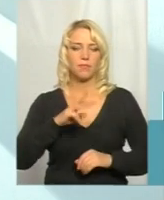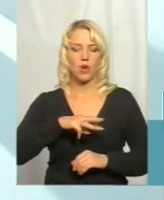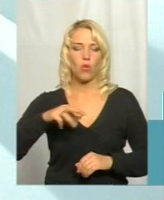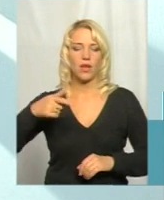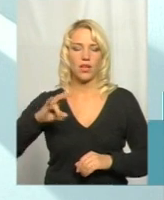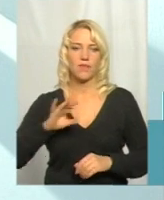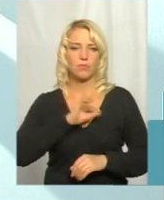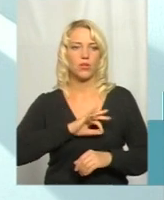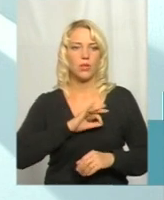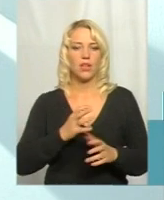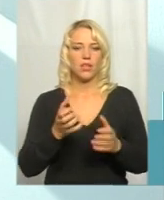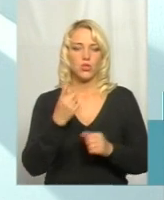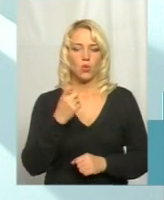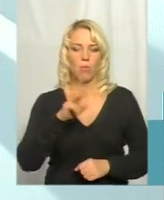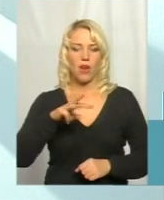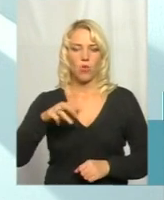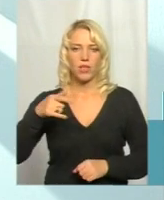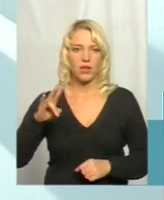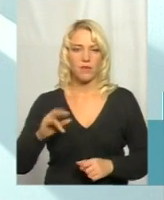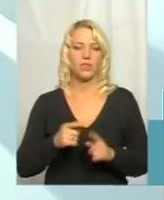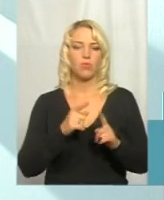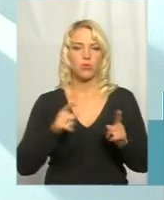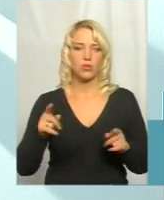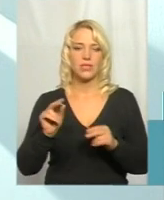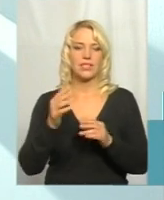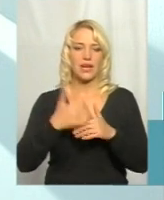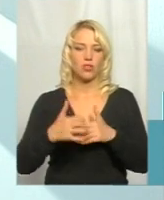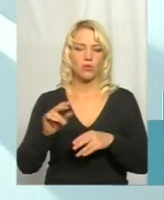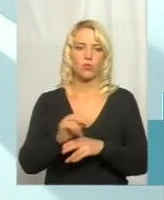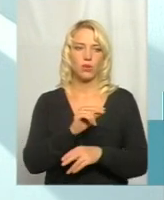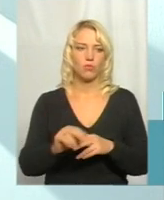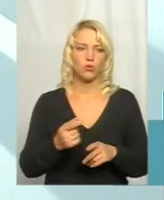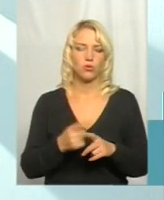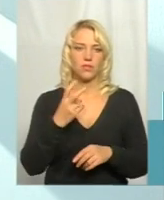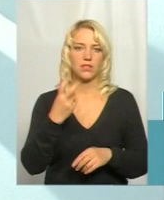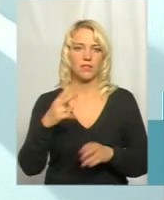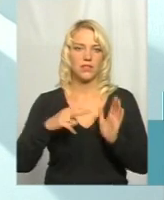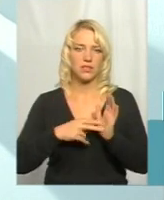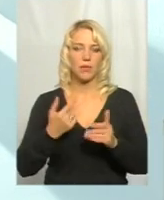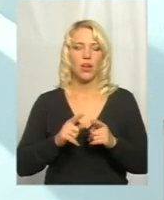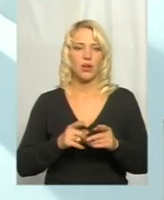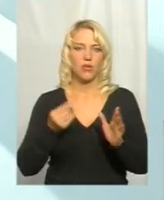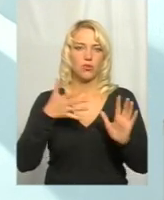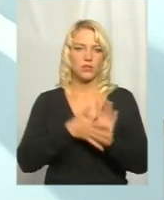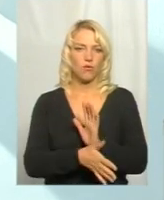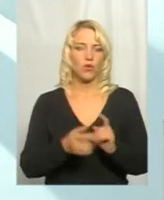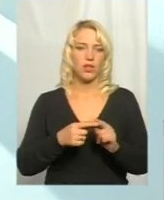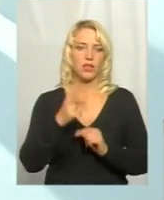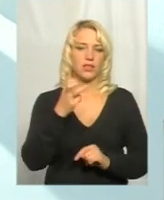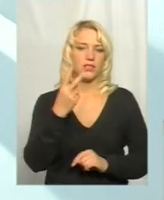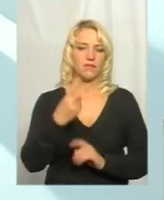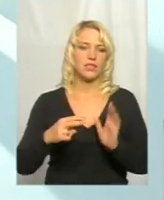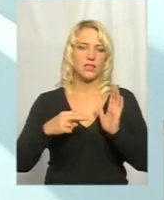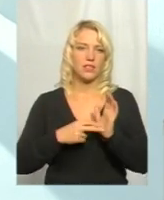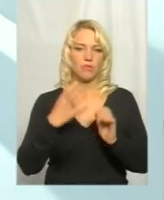експлуатаційному утриманню 100 мільйонів гривень, і по поточному середньому ремонту 227. Тож, освоїли 327, ще